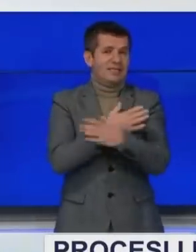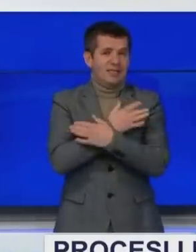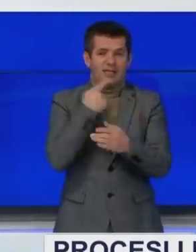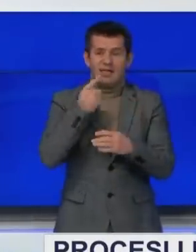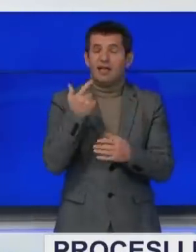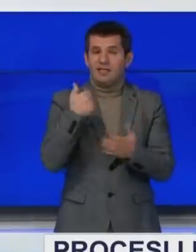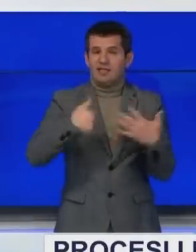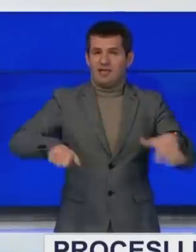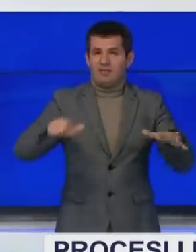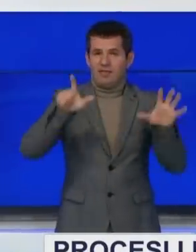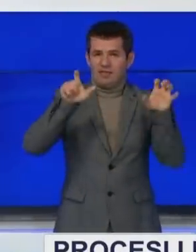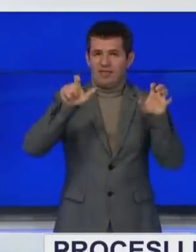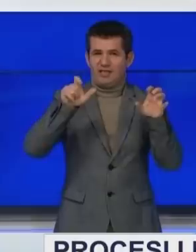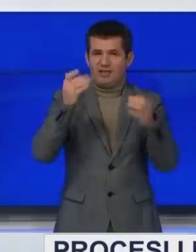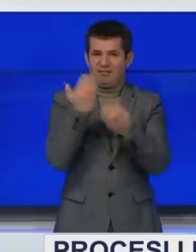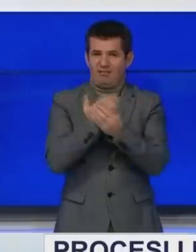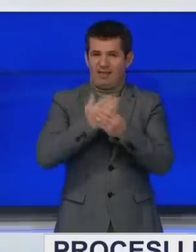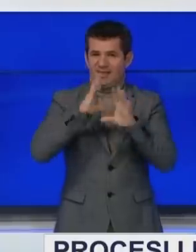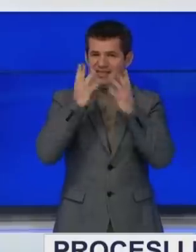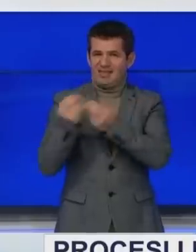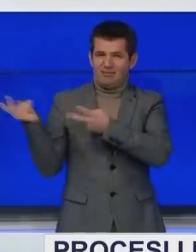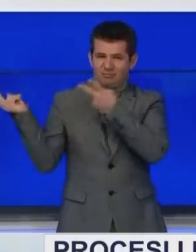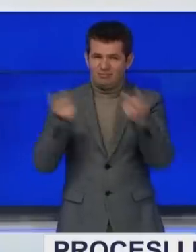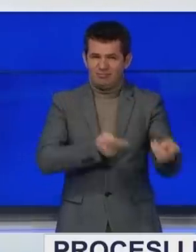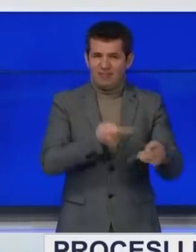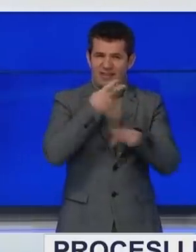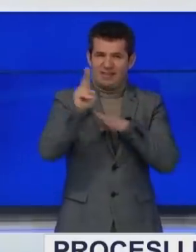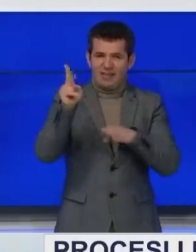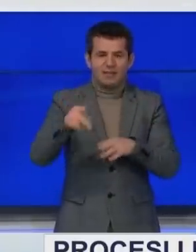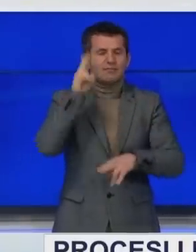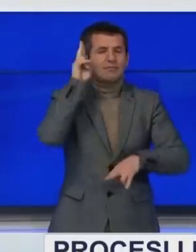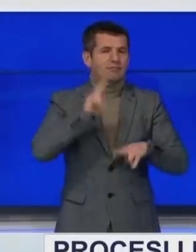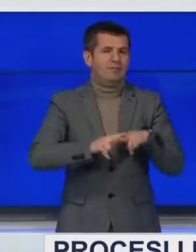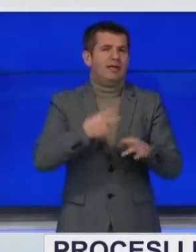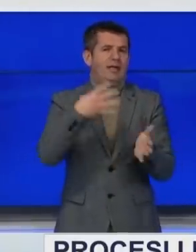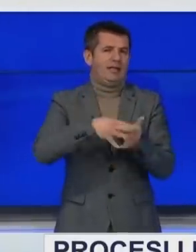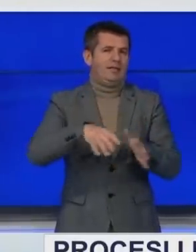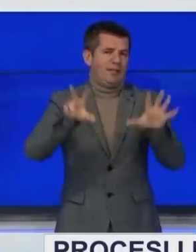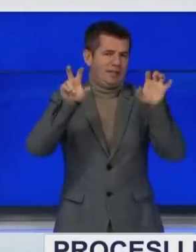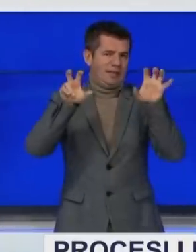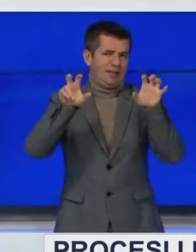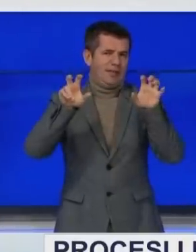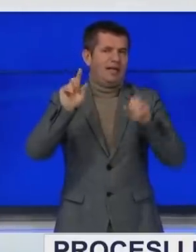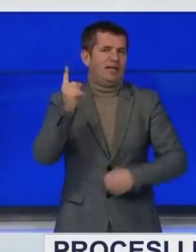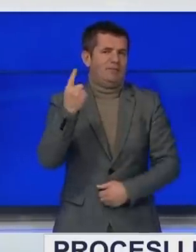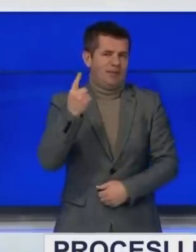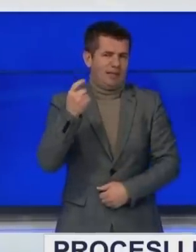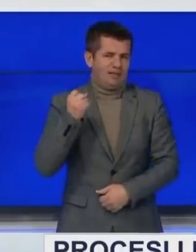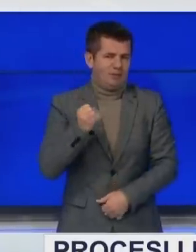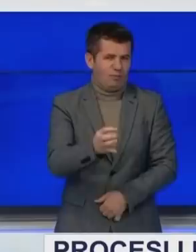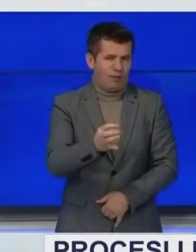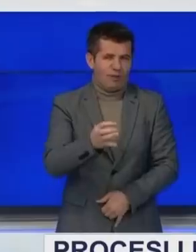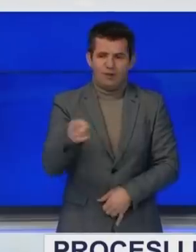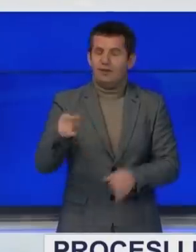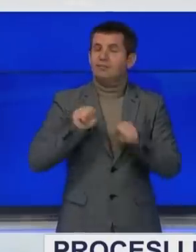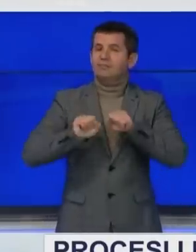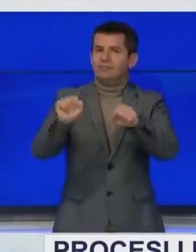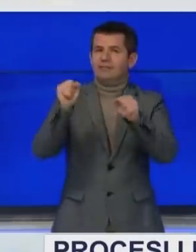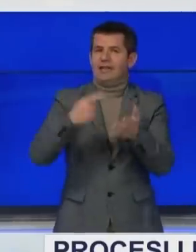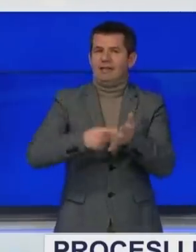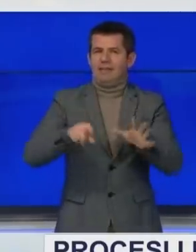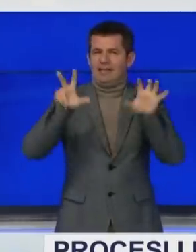zarfe me fletvotimet e ardhura nga diaspora, diri më tani ka aprovuar 4.801 më djetësosh, ndërsa ka refuzuar 1